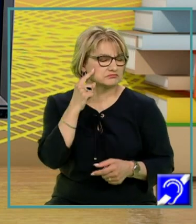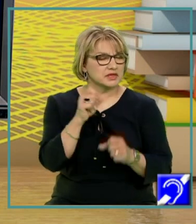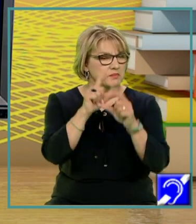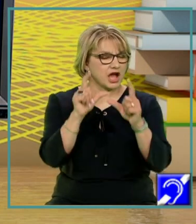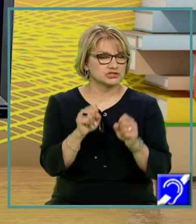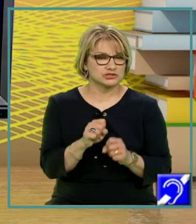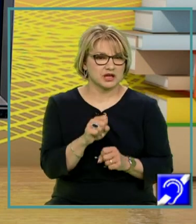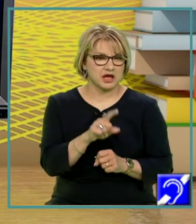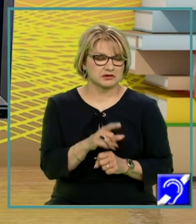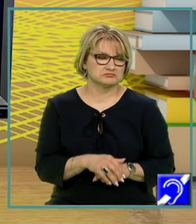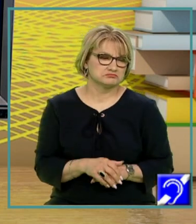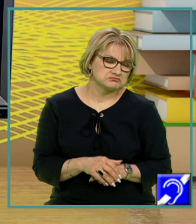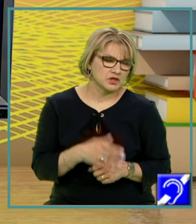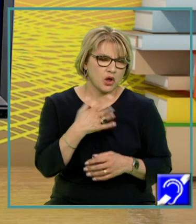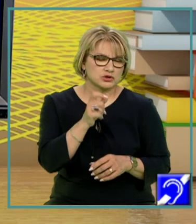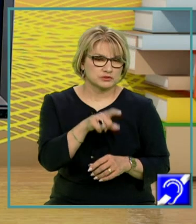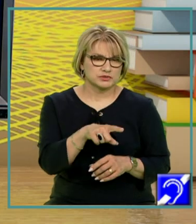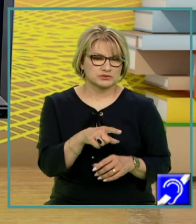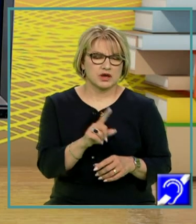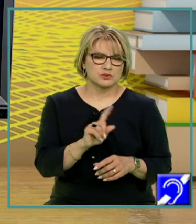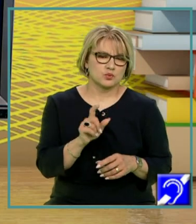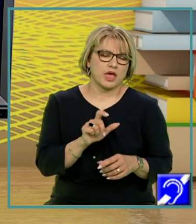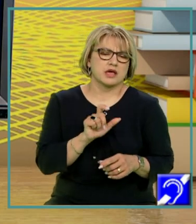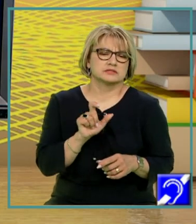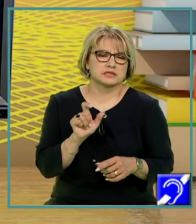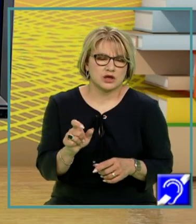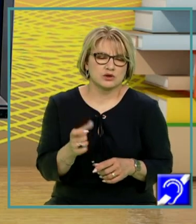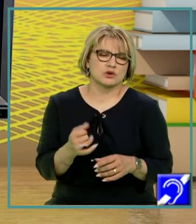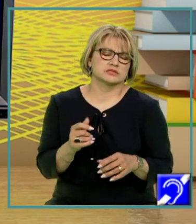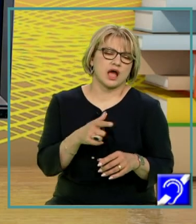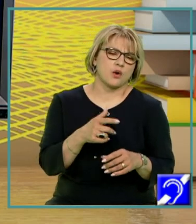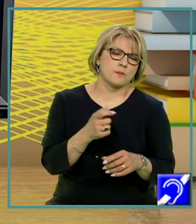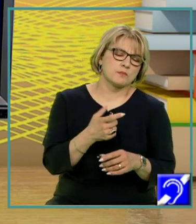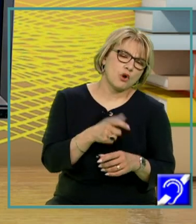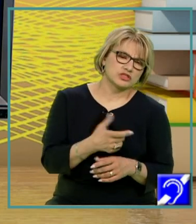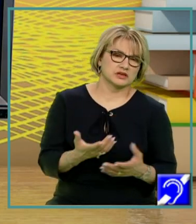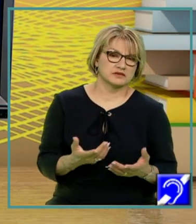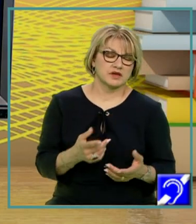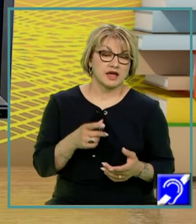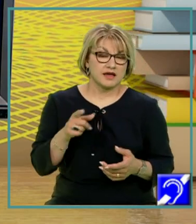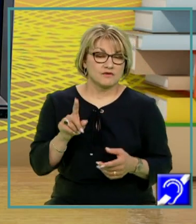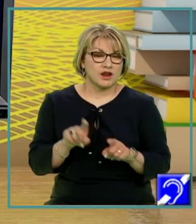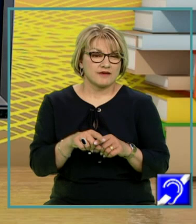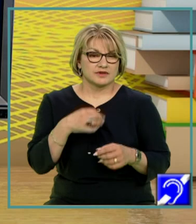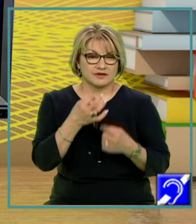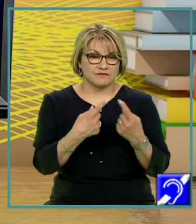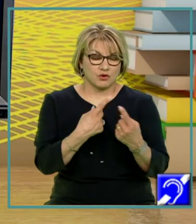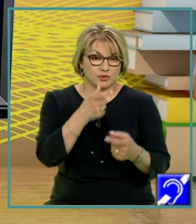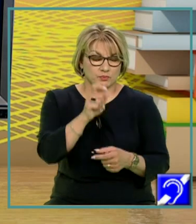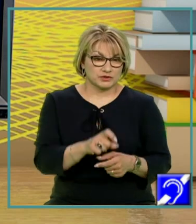pentru teza, nici împătriva tezei și trebuie să-i dați motive acelei persoane să creadă ceea ce voi credeți deja.